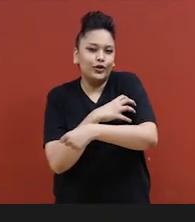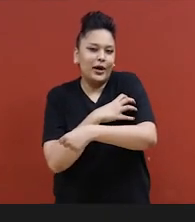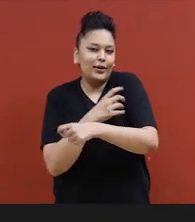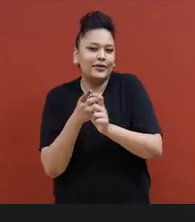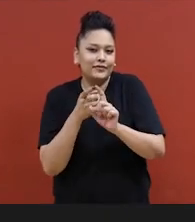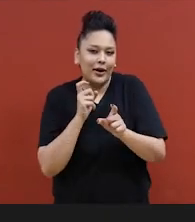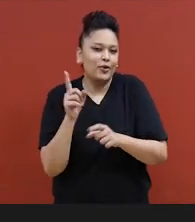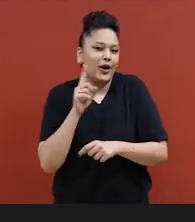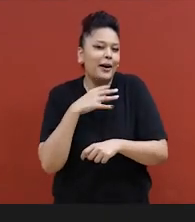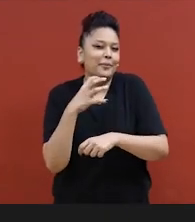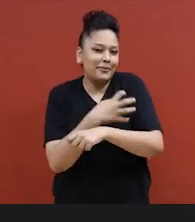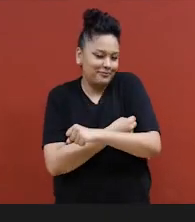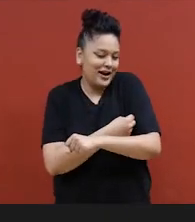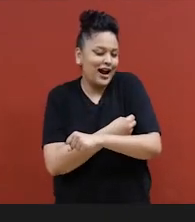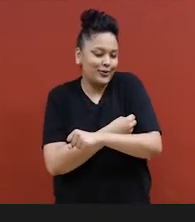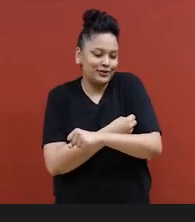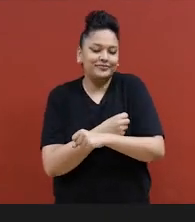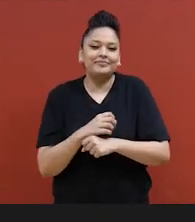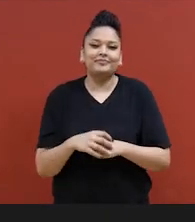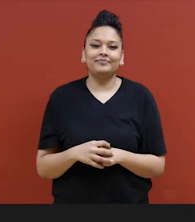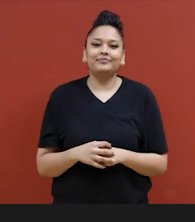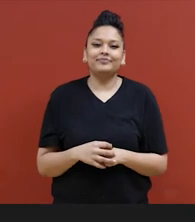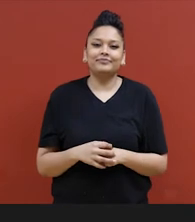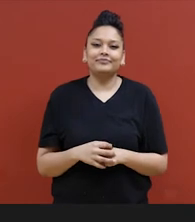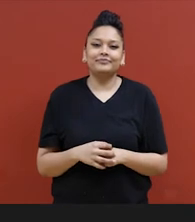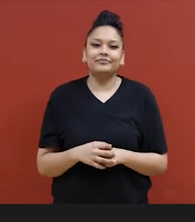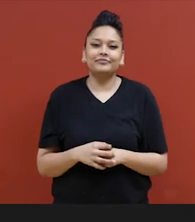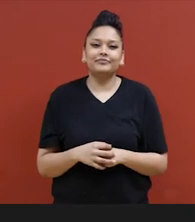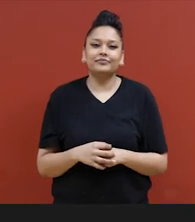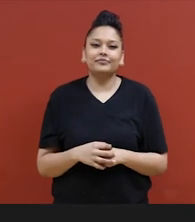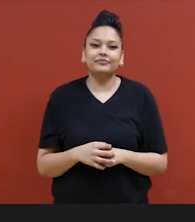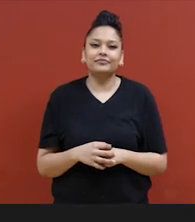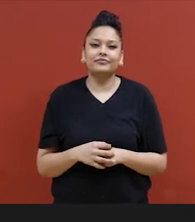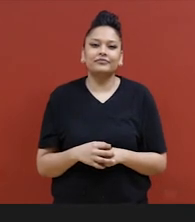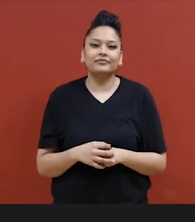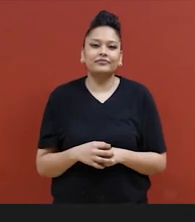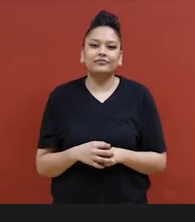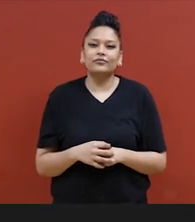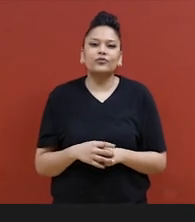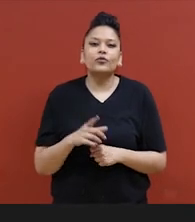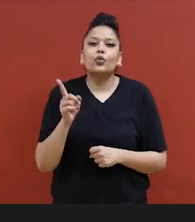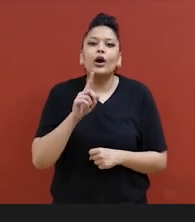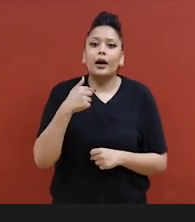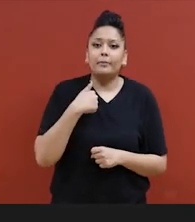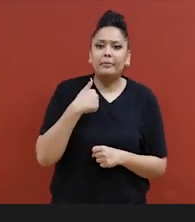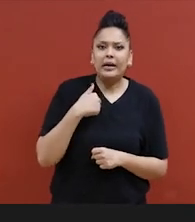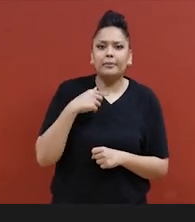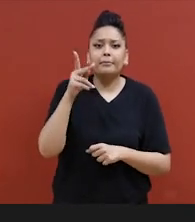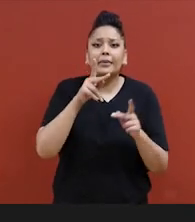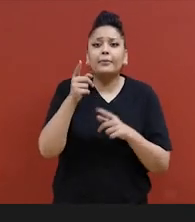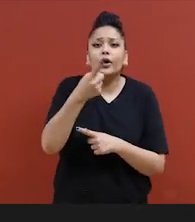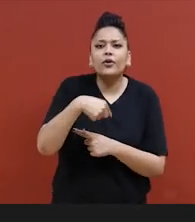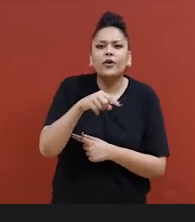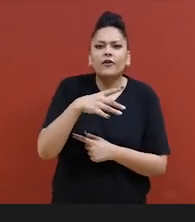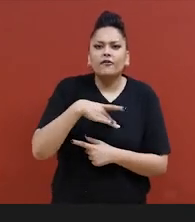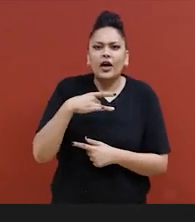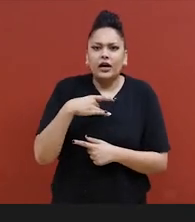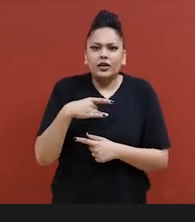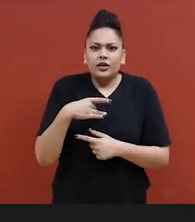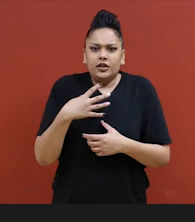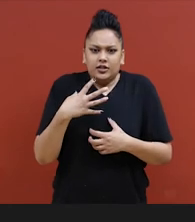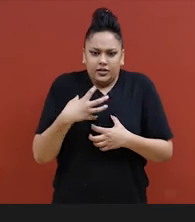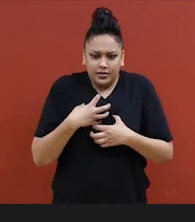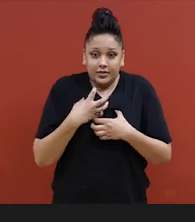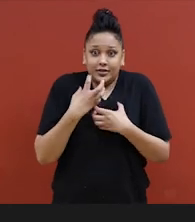» Oui. Et c'est une citation incroyable. Quand je suis avec des gens et qu sont en train d'apprendre à trouver leur voie, surtout avec quelque chose comme le « window